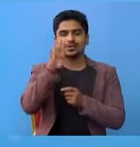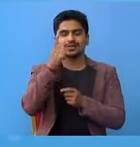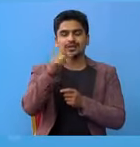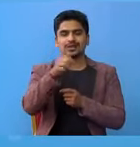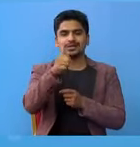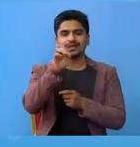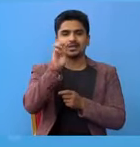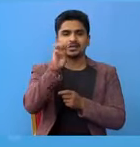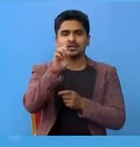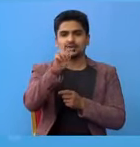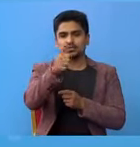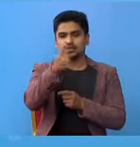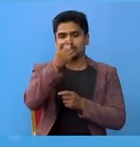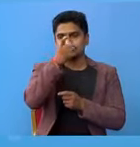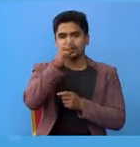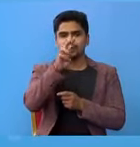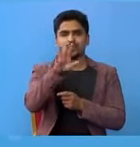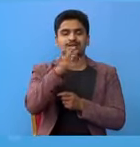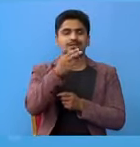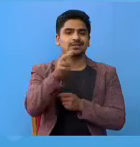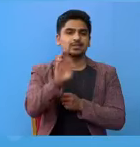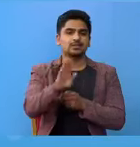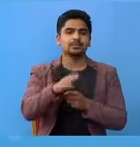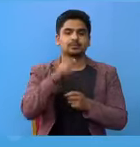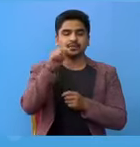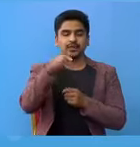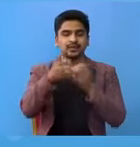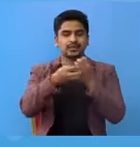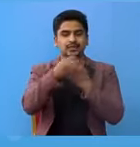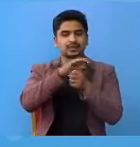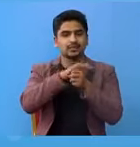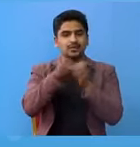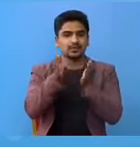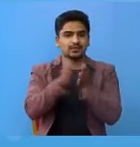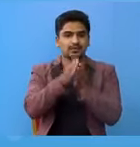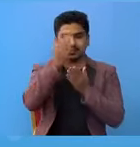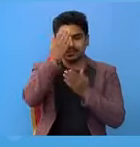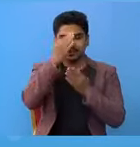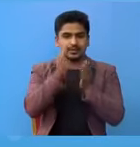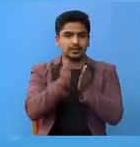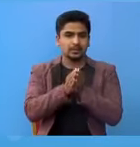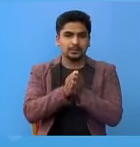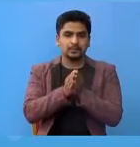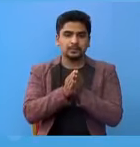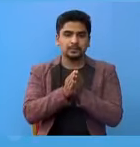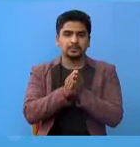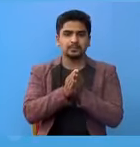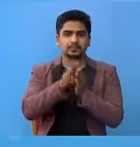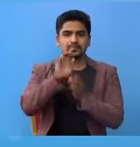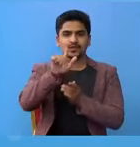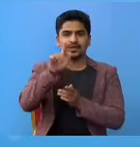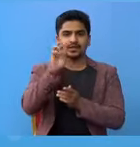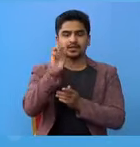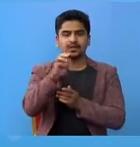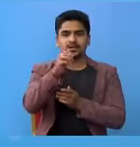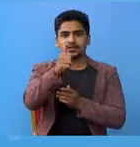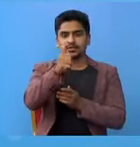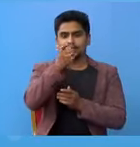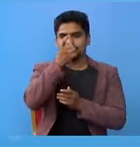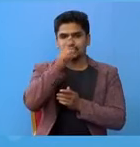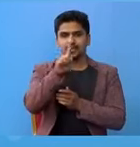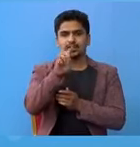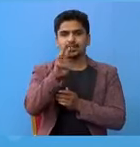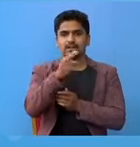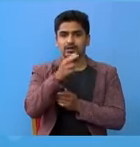,665 राइको छा। आजा देश्वरी जन्मा संक्रमित को संख्या 7,613